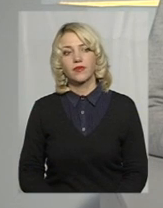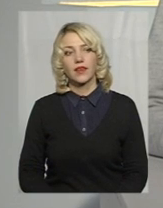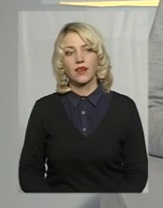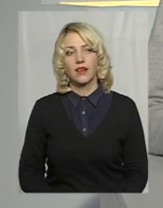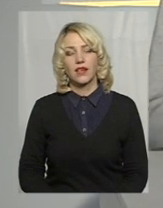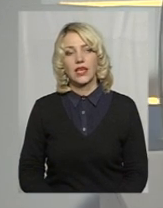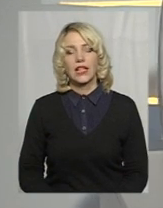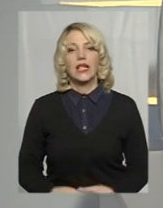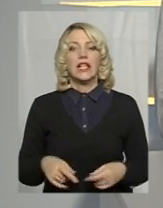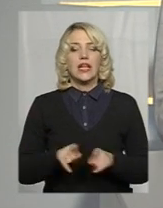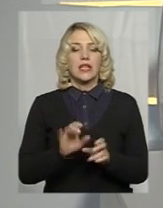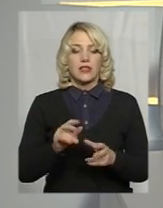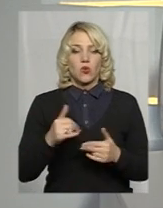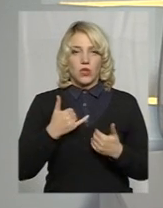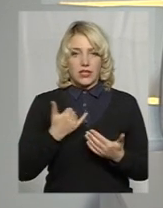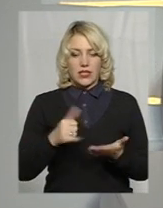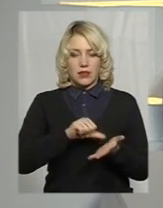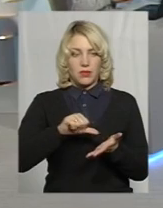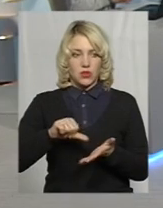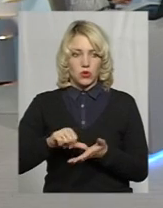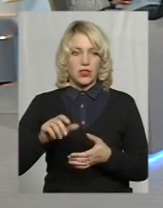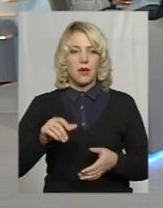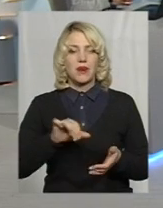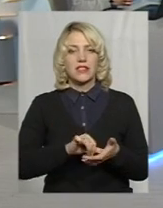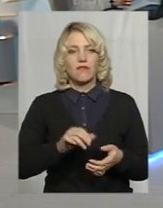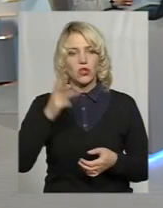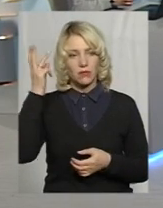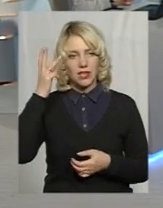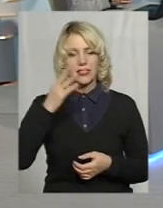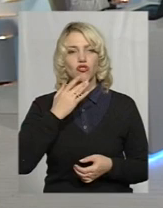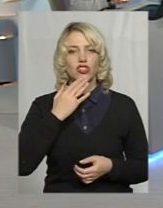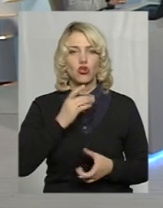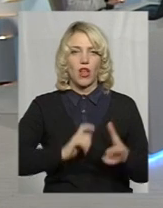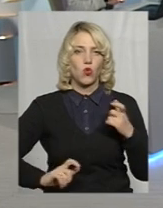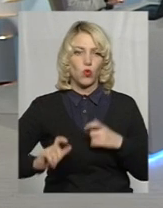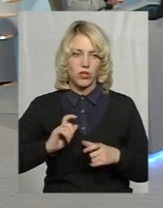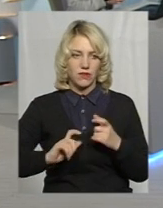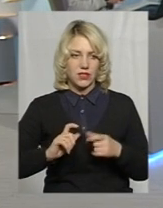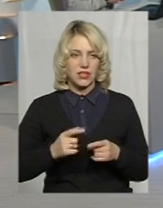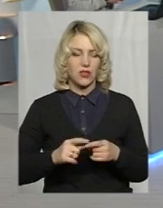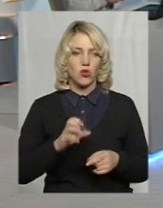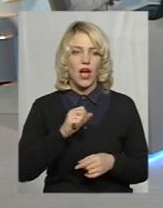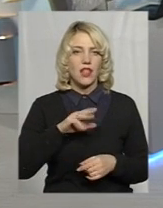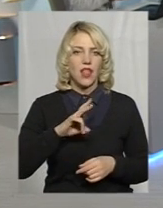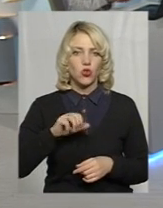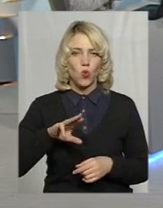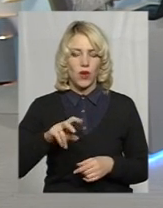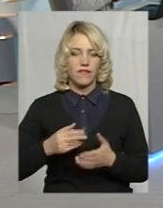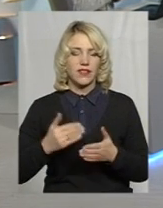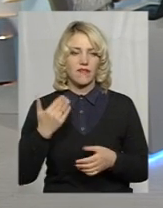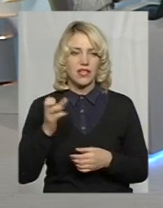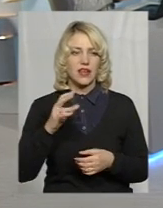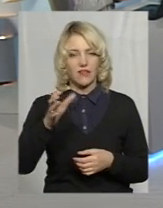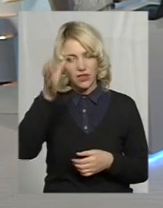Так як зараз у нас у студії присутній представник Хмельницького національного університету, пан Анатолій, від вас, як від